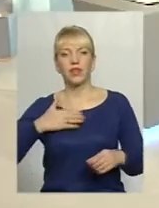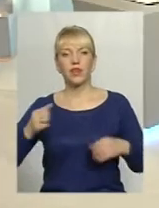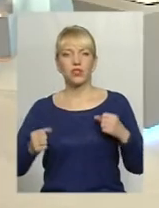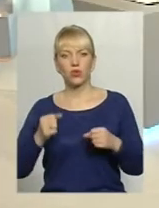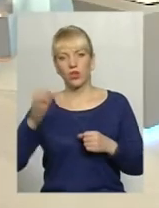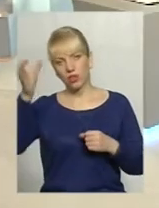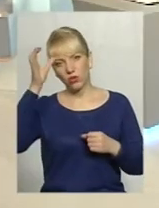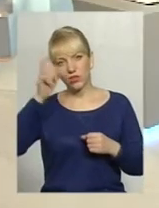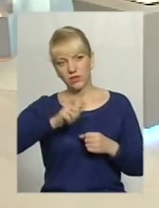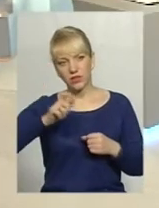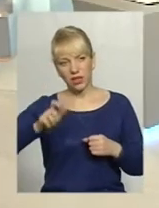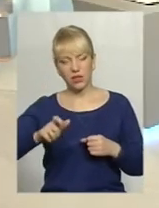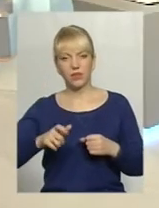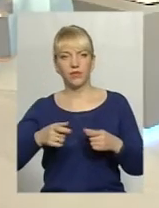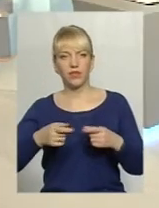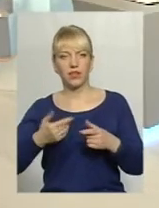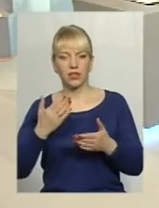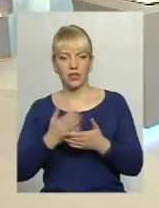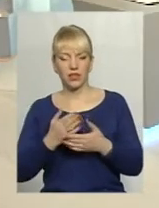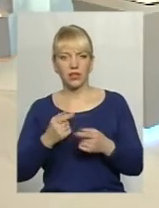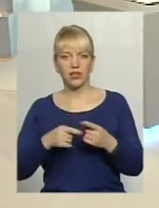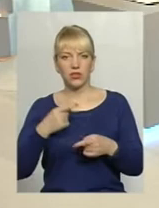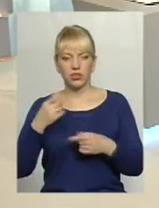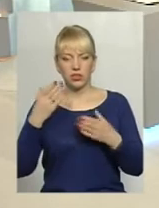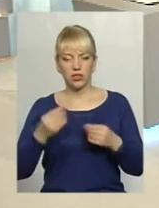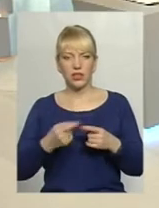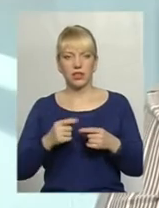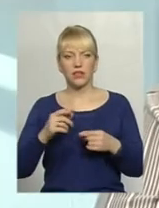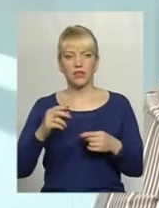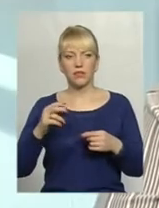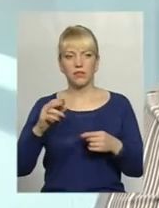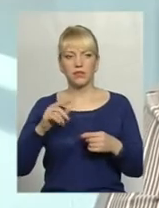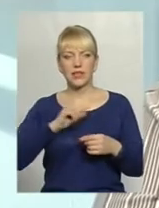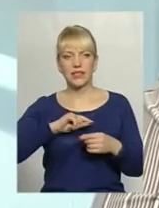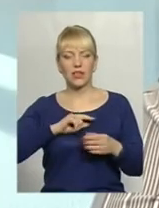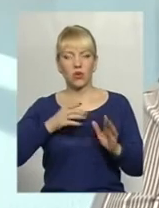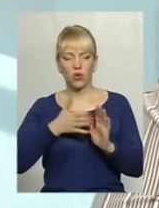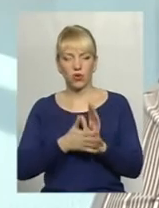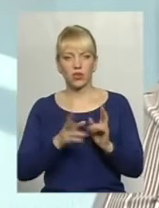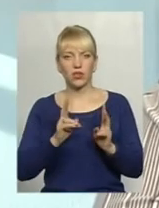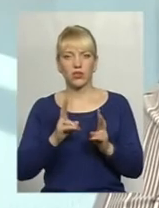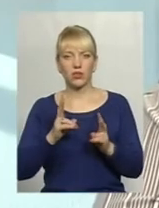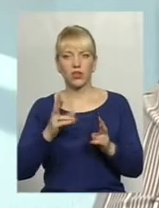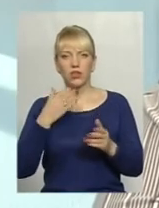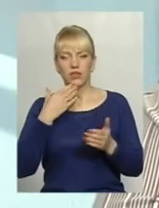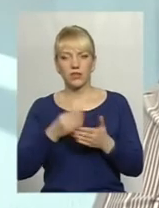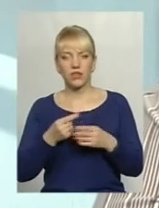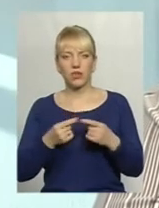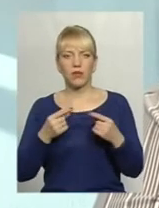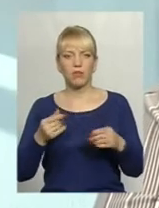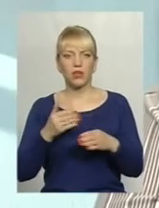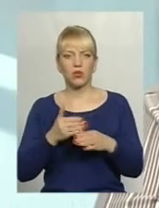освітяни, звичайно, є на сьогоднішній день в школах і соціальні педагоги, і психологи, які своїми методиками